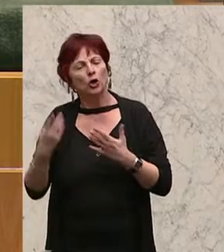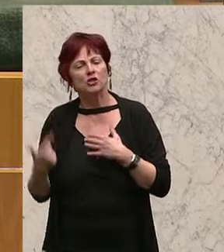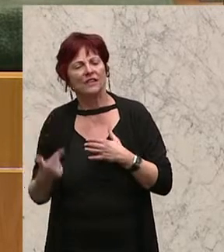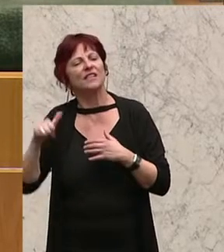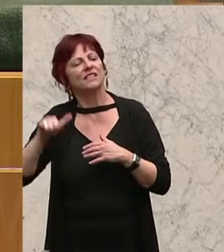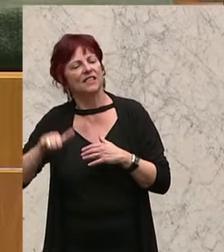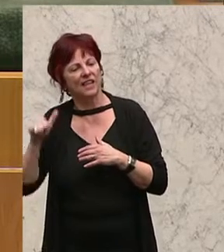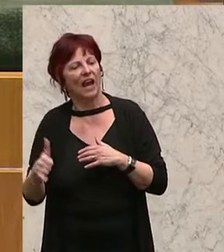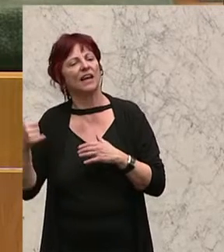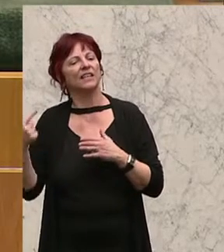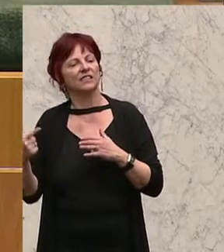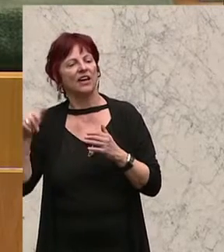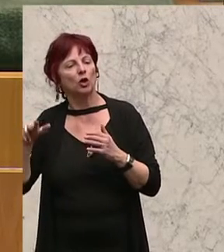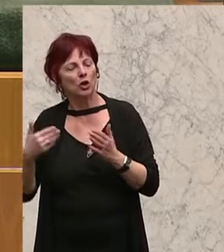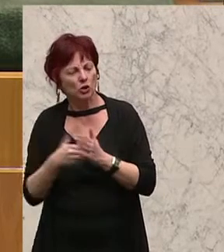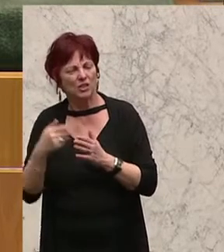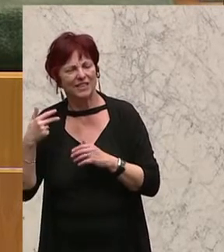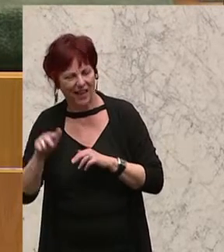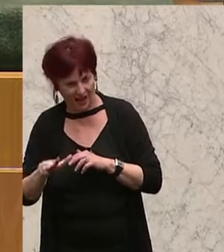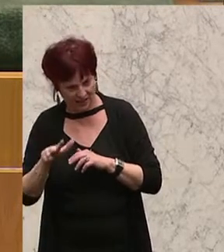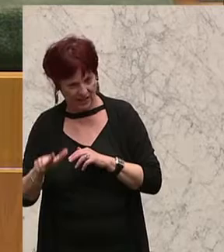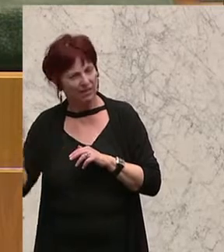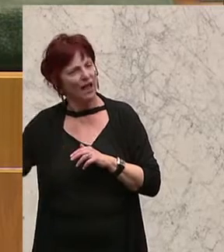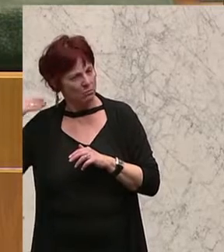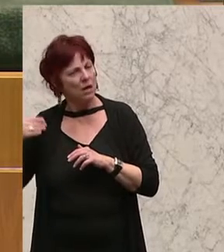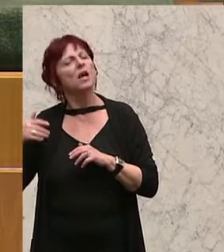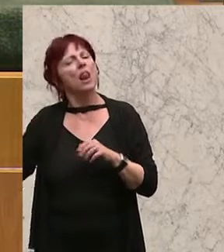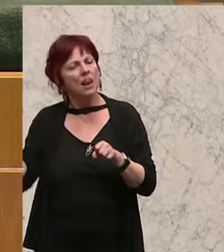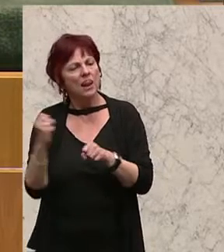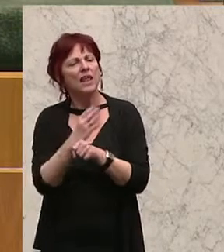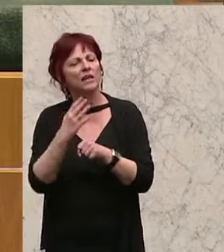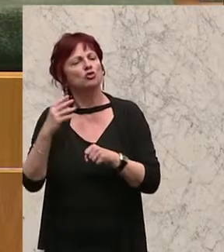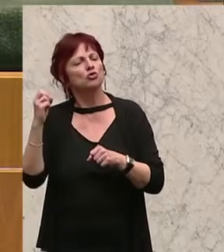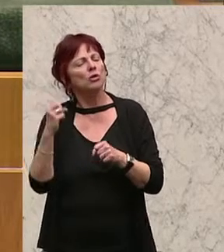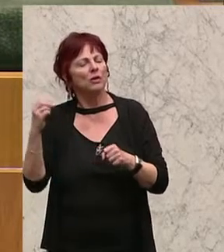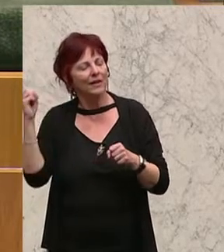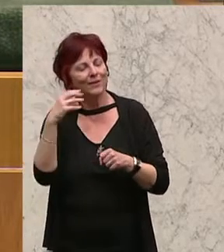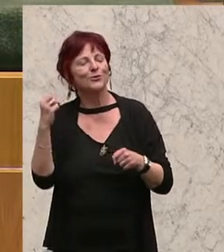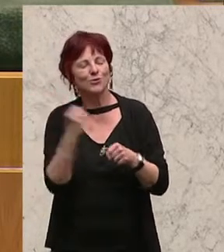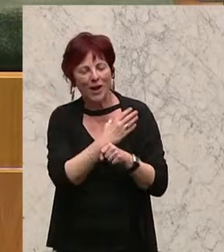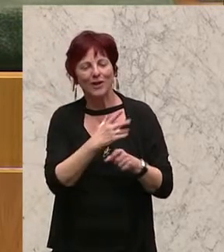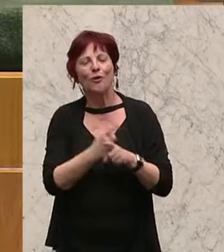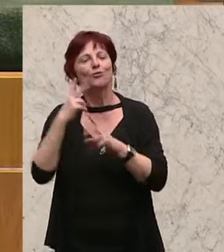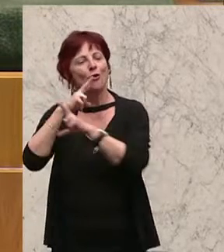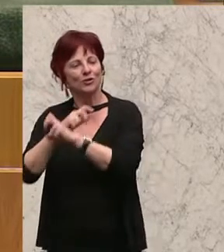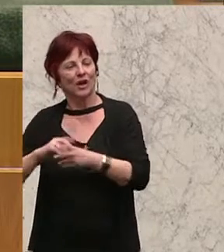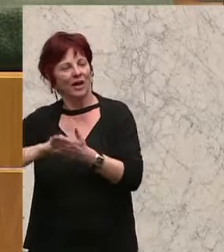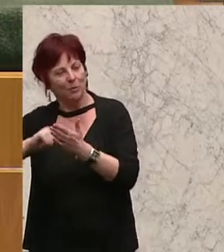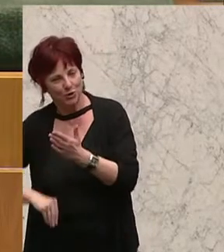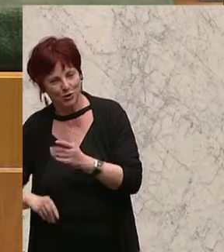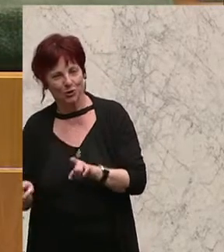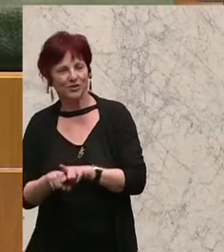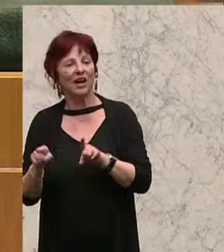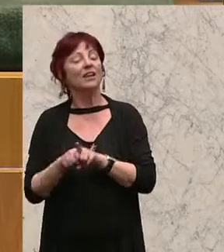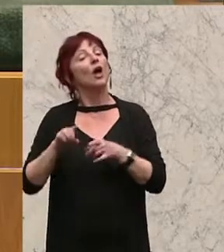Abkommens zwischen der Republik Österreich und dem Fürstentum Lichtenstein über die Zusammenarbeit im Bereich der Steuern in